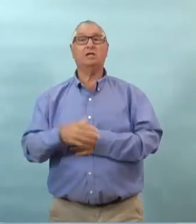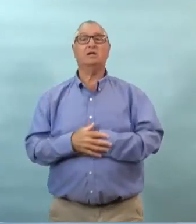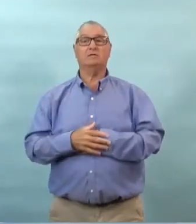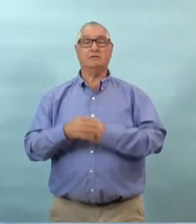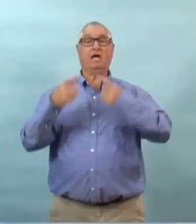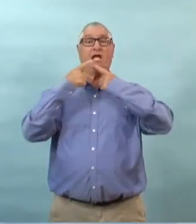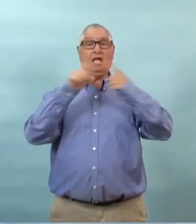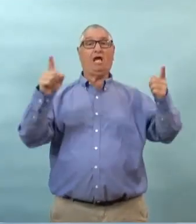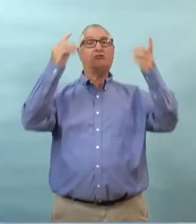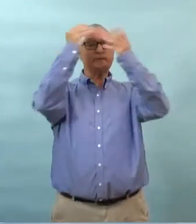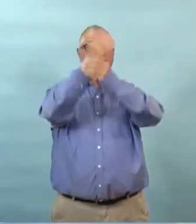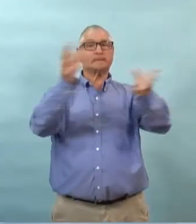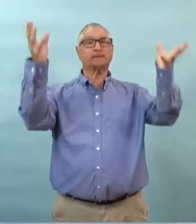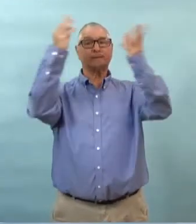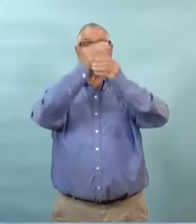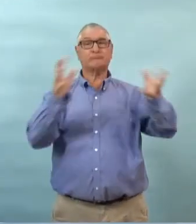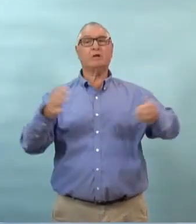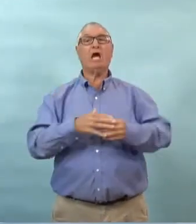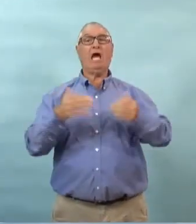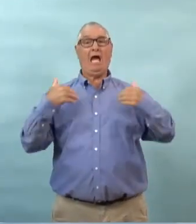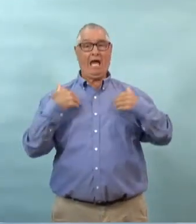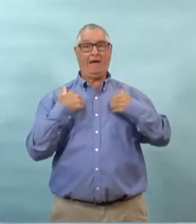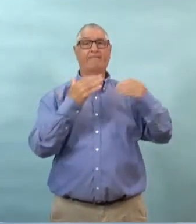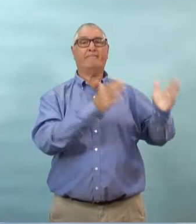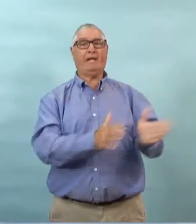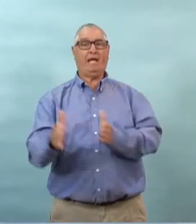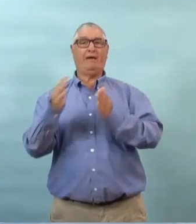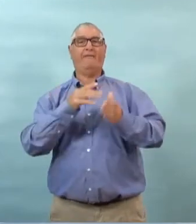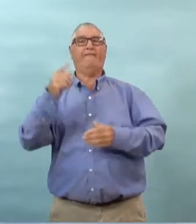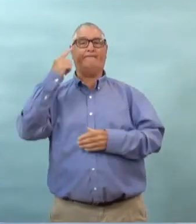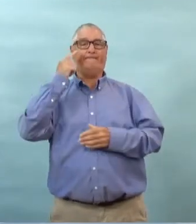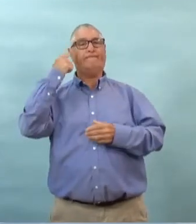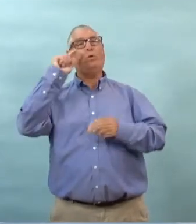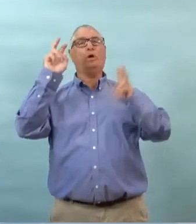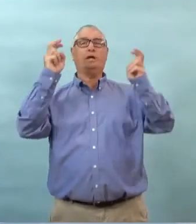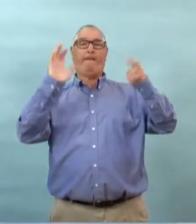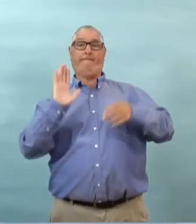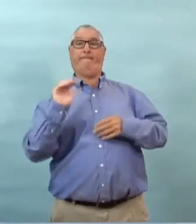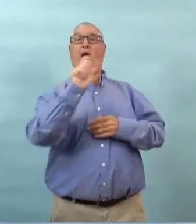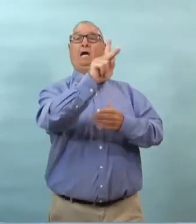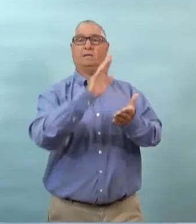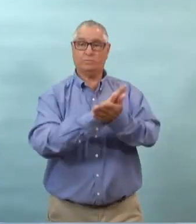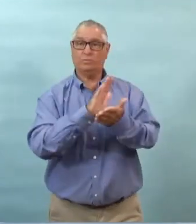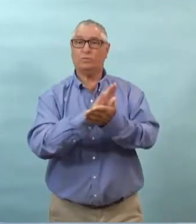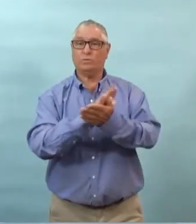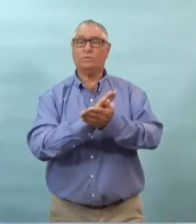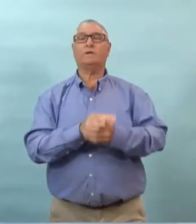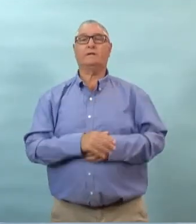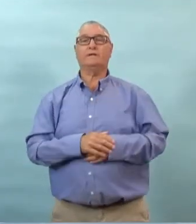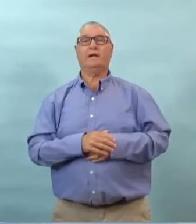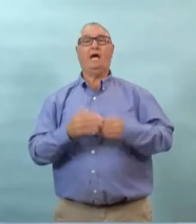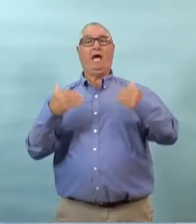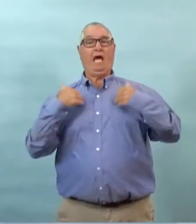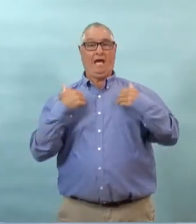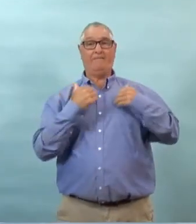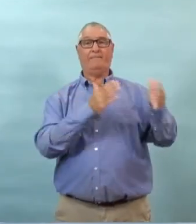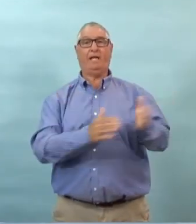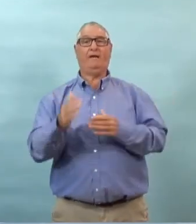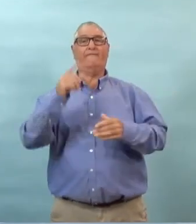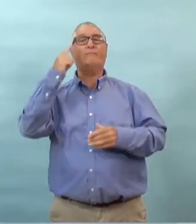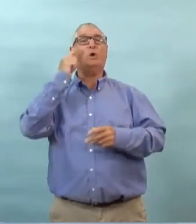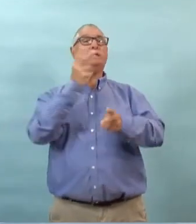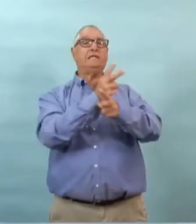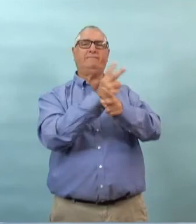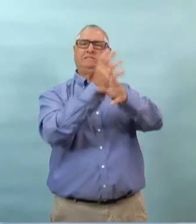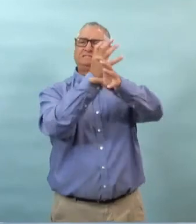chef ont été dans cette salle ici même pour fournir une mise à jour à tous les manitobains en expliquant qu'il y a un plan qui nous permettra de rapporter les